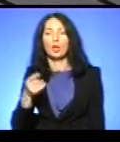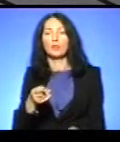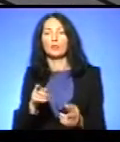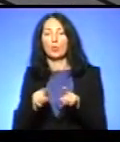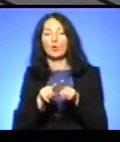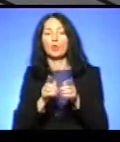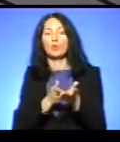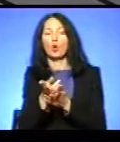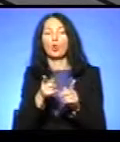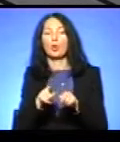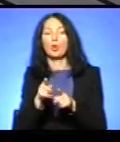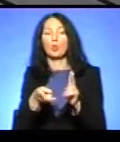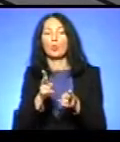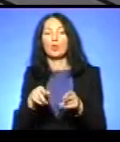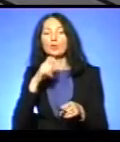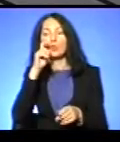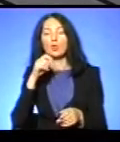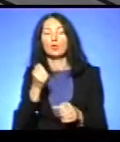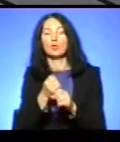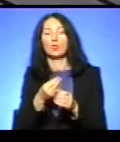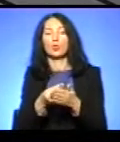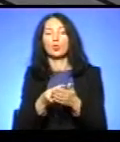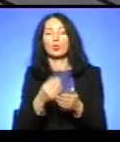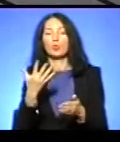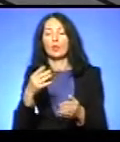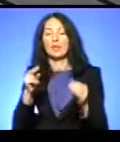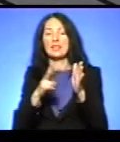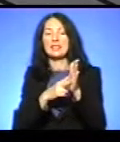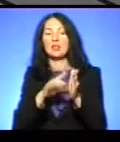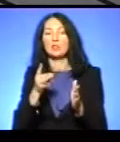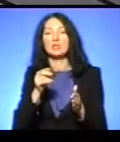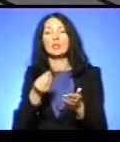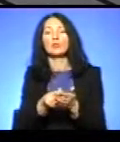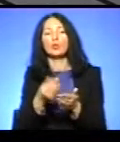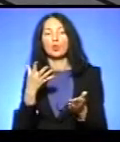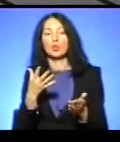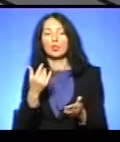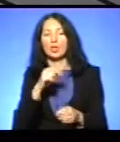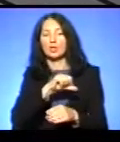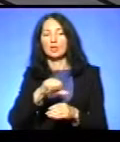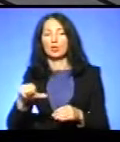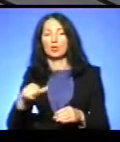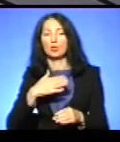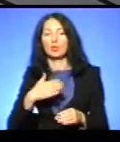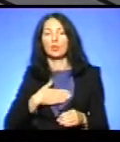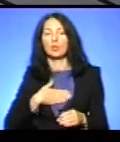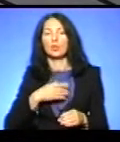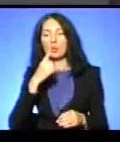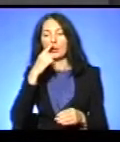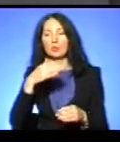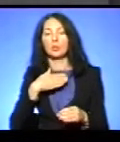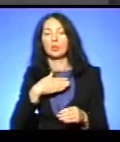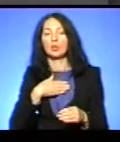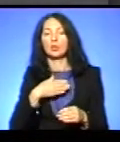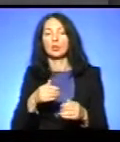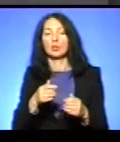в нас, в Україні, коштують в 5-7-10 разів дорожче, ніж за кордоном, у наших найближчих сусідів. І коли